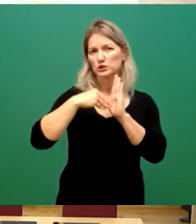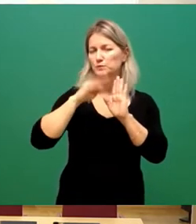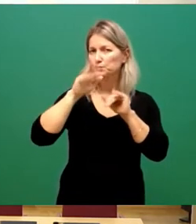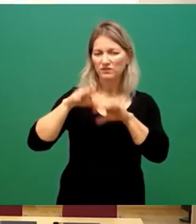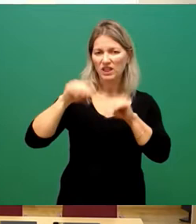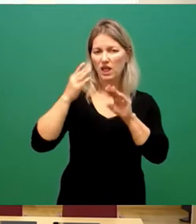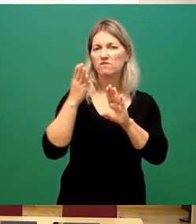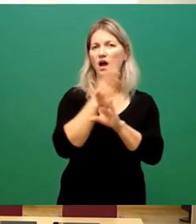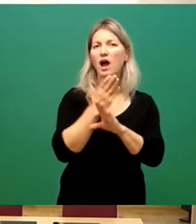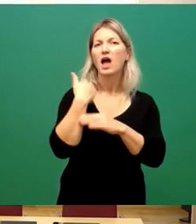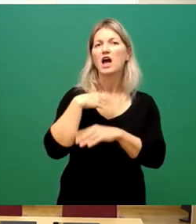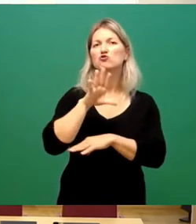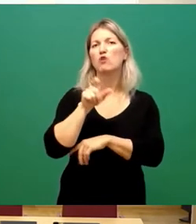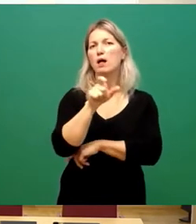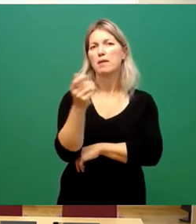Schollbach.